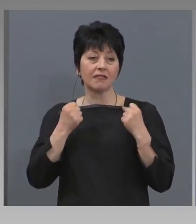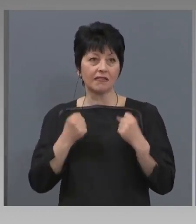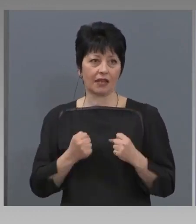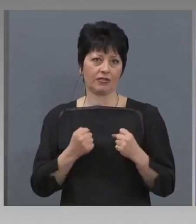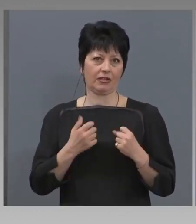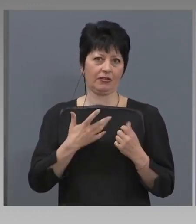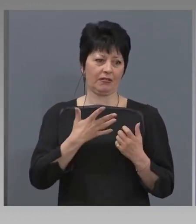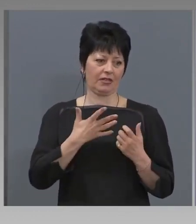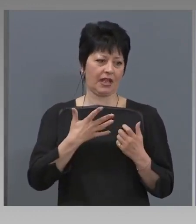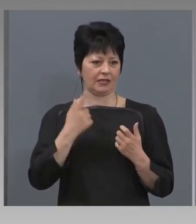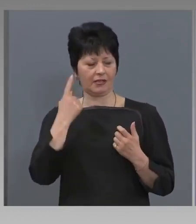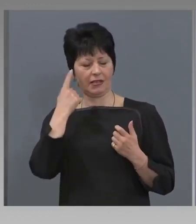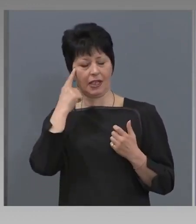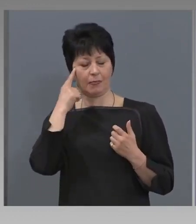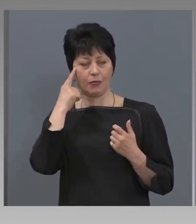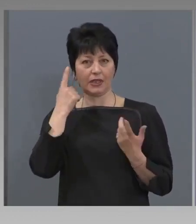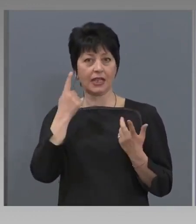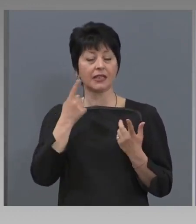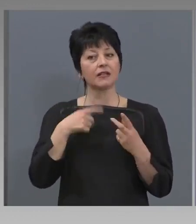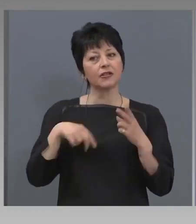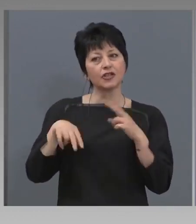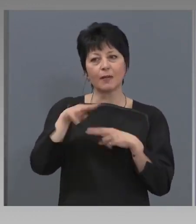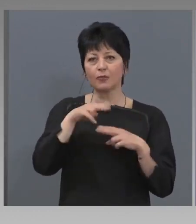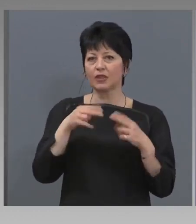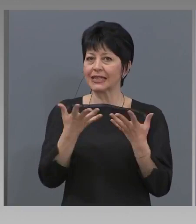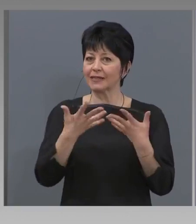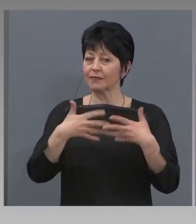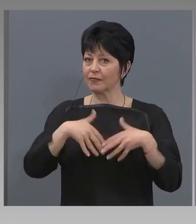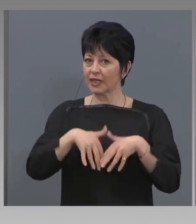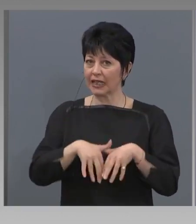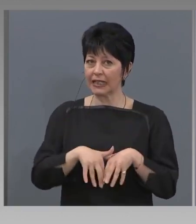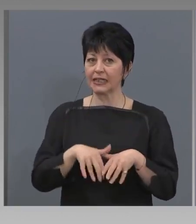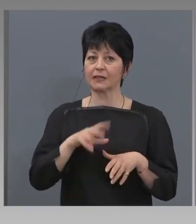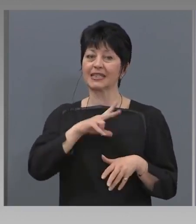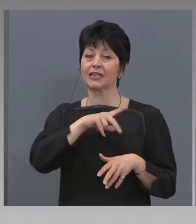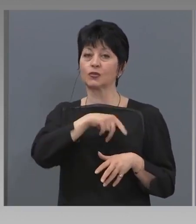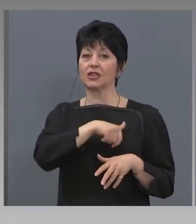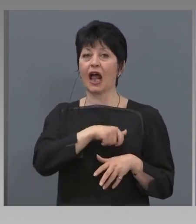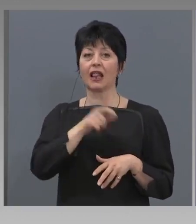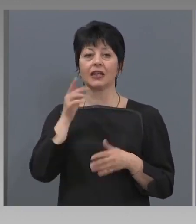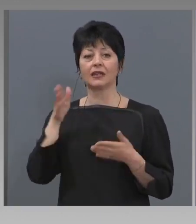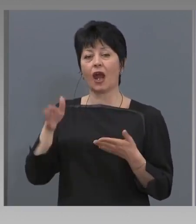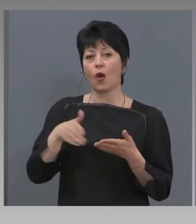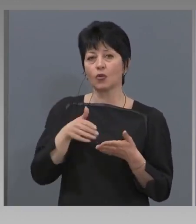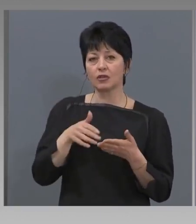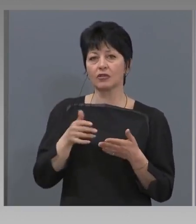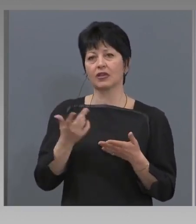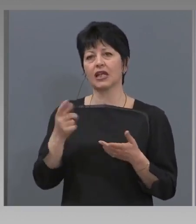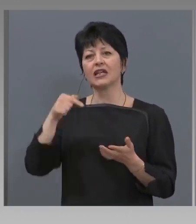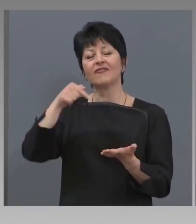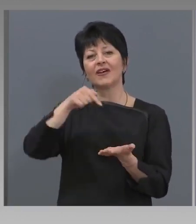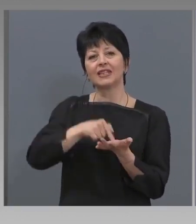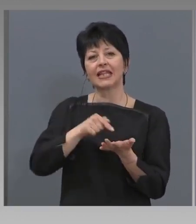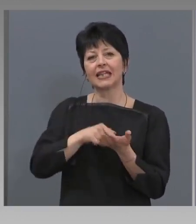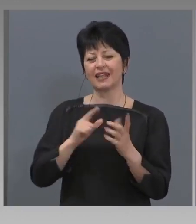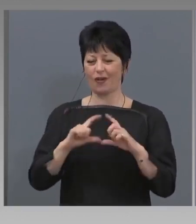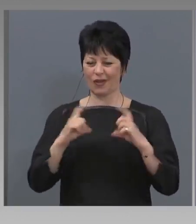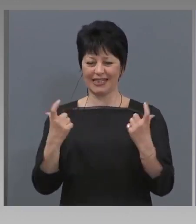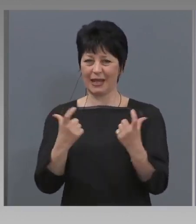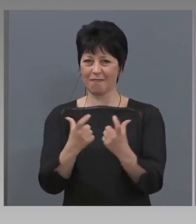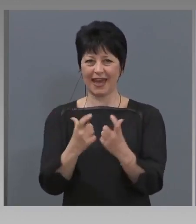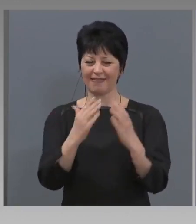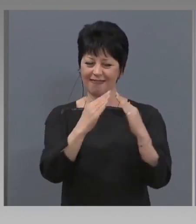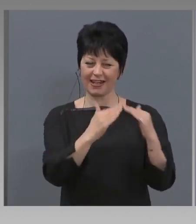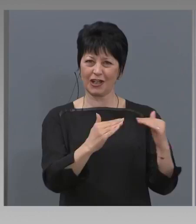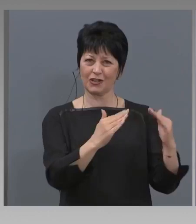хипотеза, вероятно ще потърсим механизъм със социалните услуги, със центровете за настаняване от семейен тип, но предполагаме, че